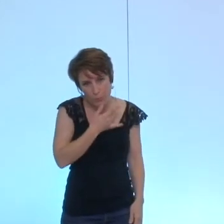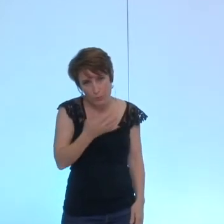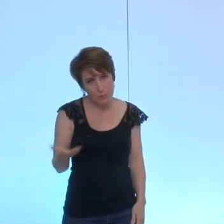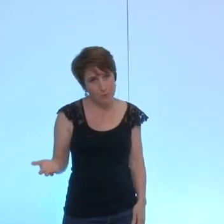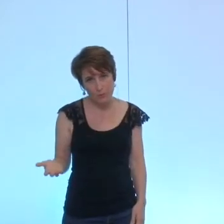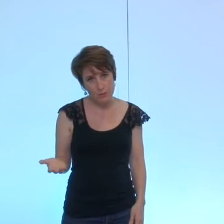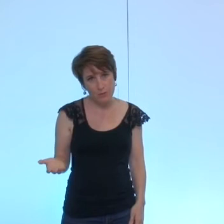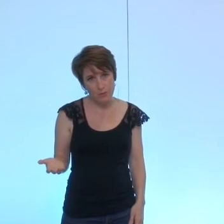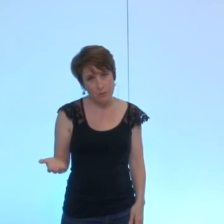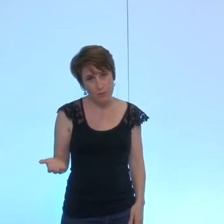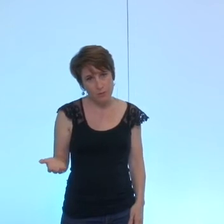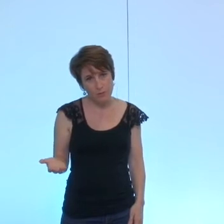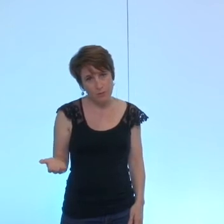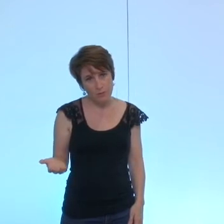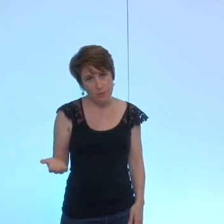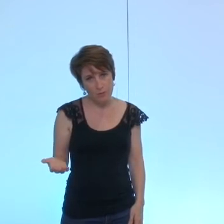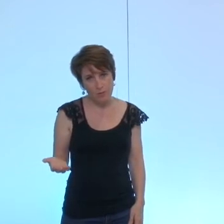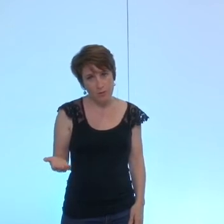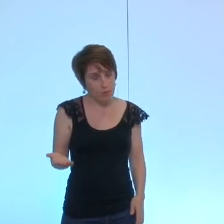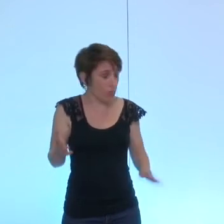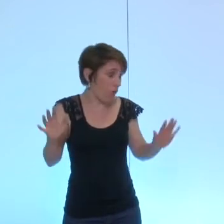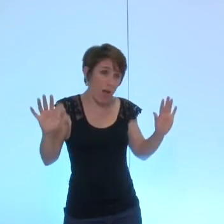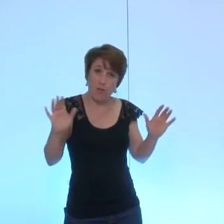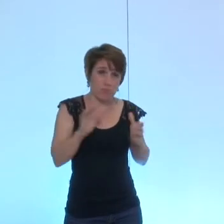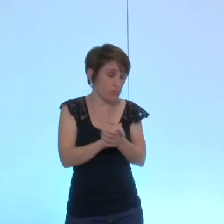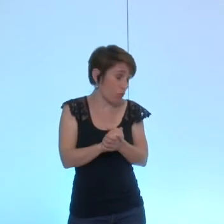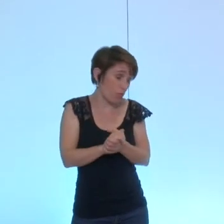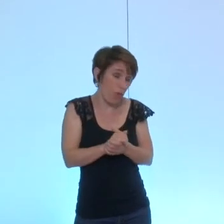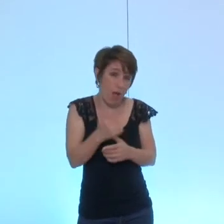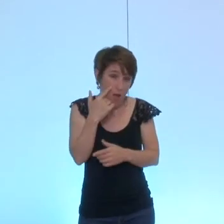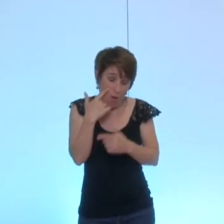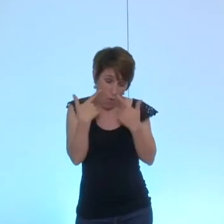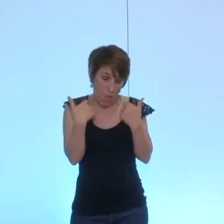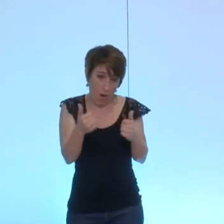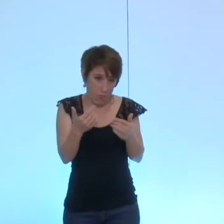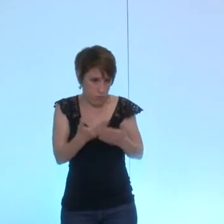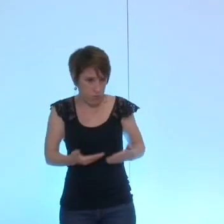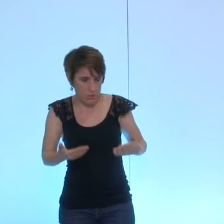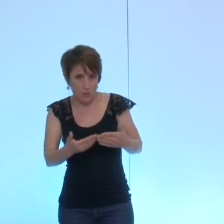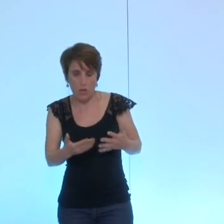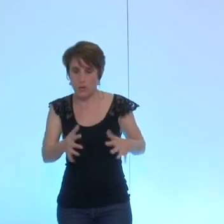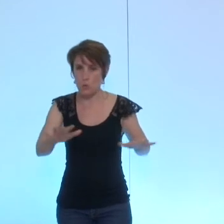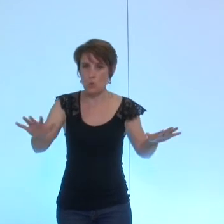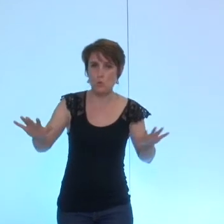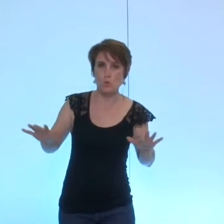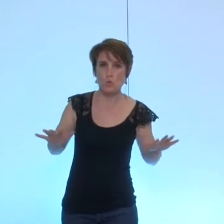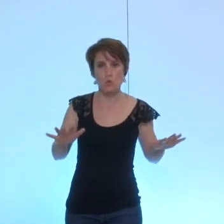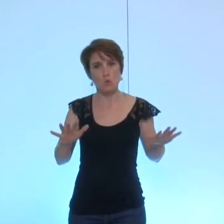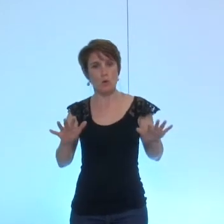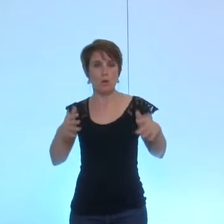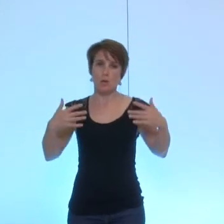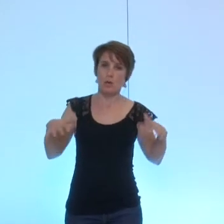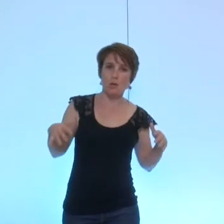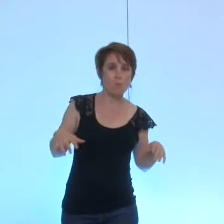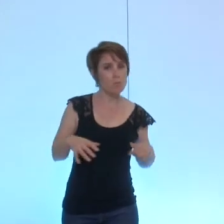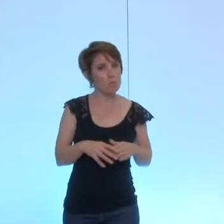telle qu'on l'a entendue voilà on voit bien toutes les questions de sa pose et voire même les problématiques